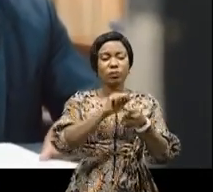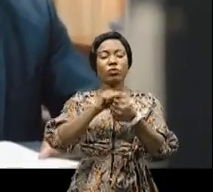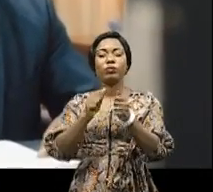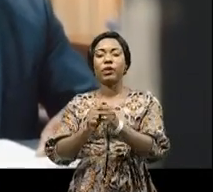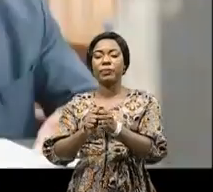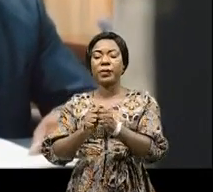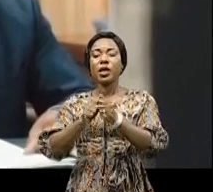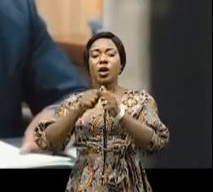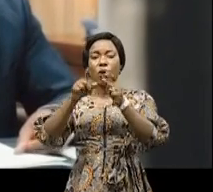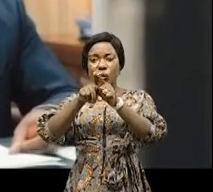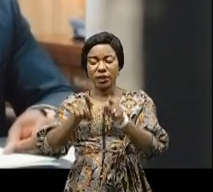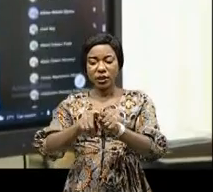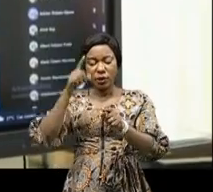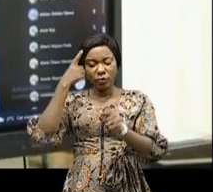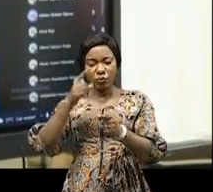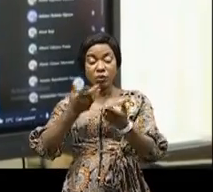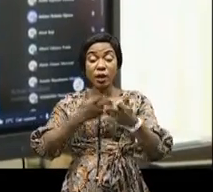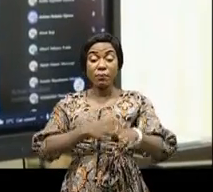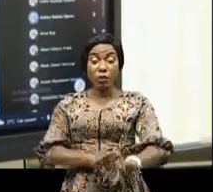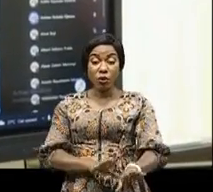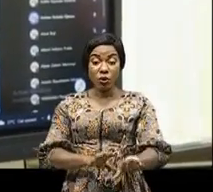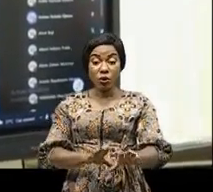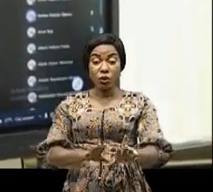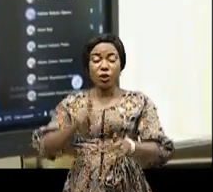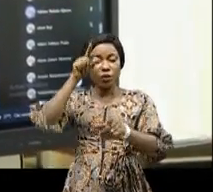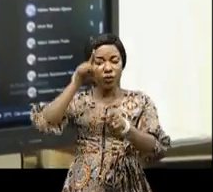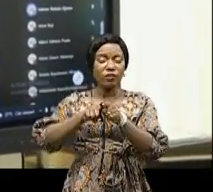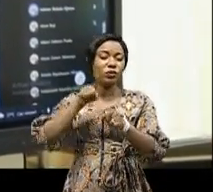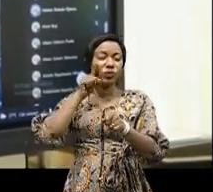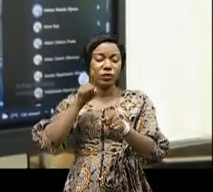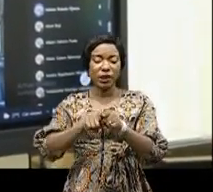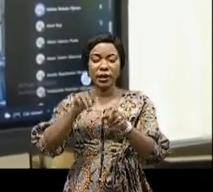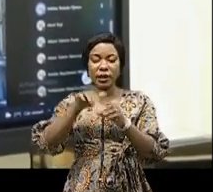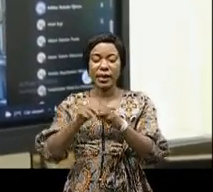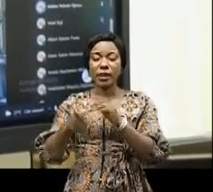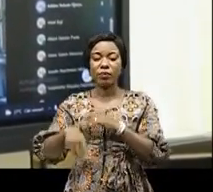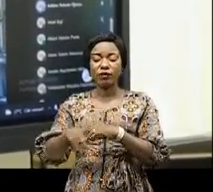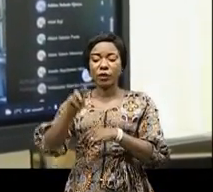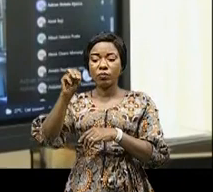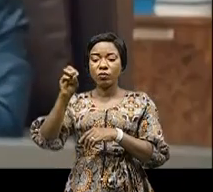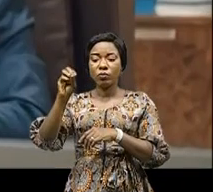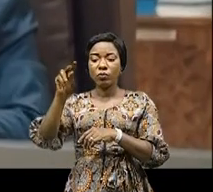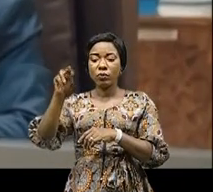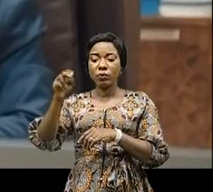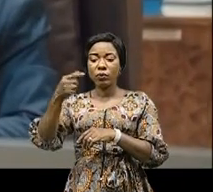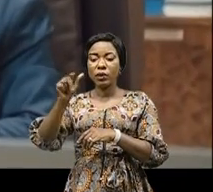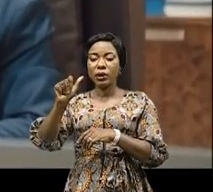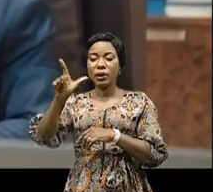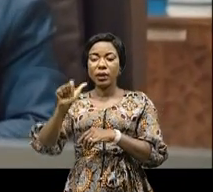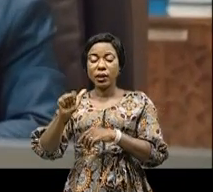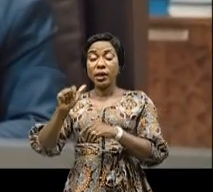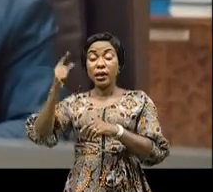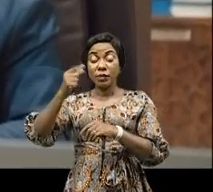Pour ce qui concerne le naufrage qui a en déu nos frères de la province de Mongala, le premier ministre chef du